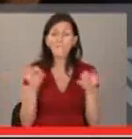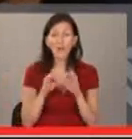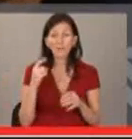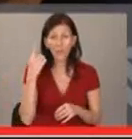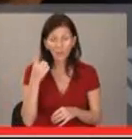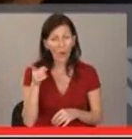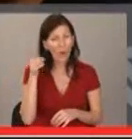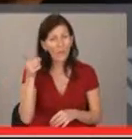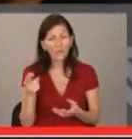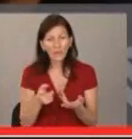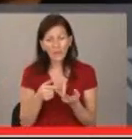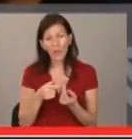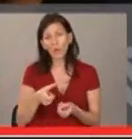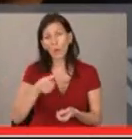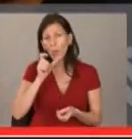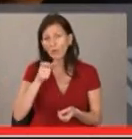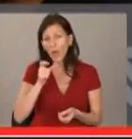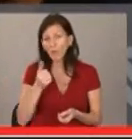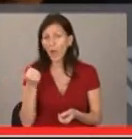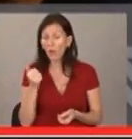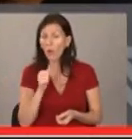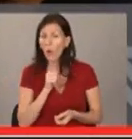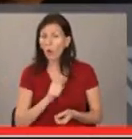Но фактът е едно, че неговите няколко чашки